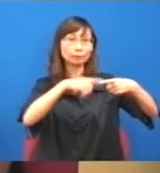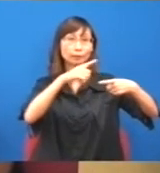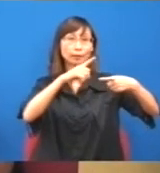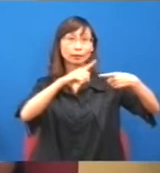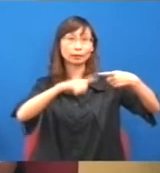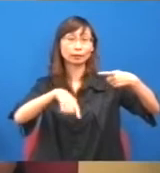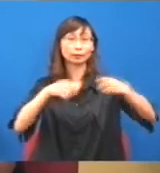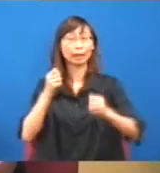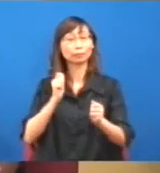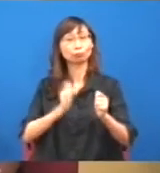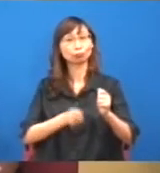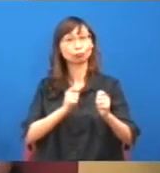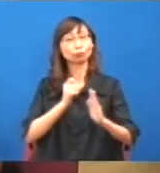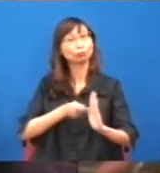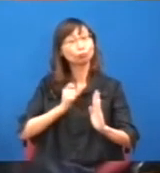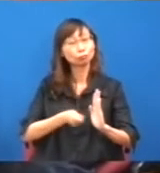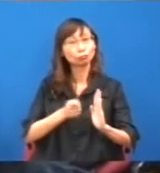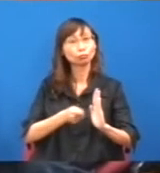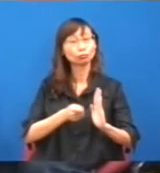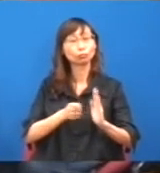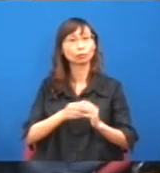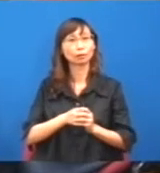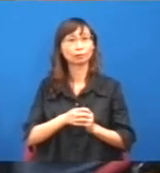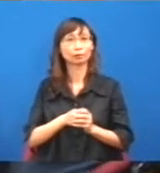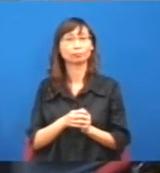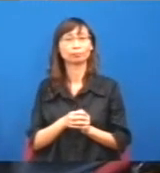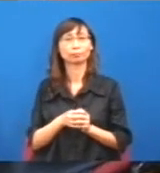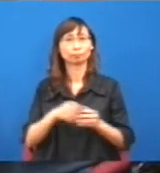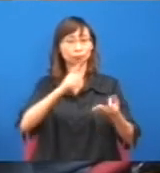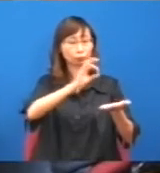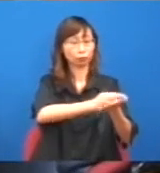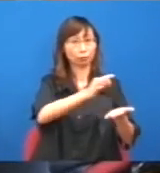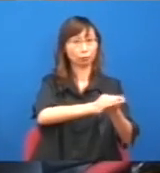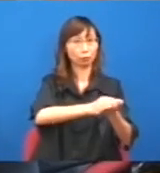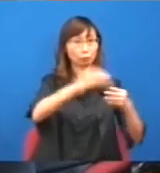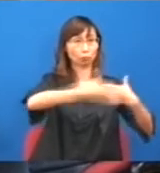體育育體體體育士體體育體育士體育士體育士體